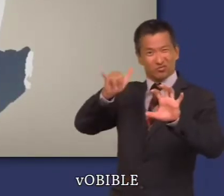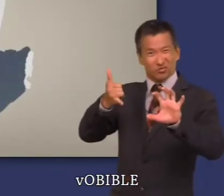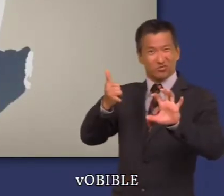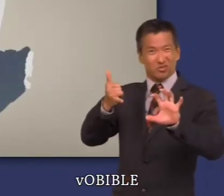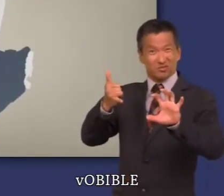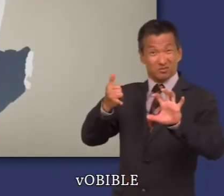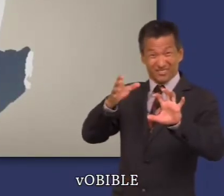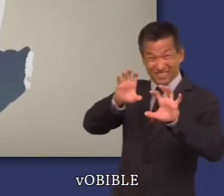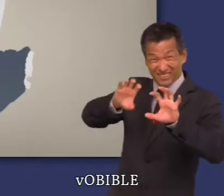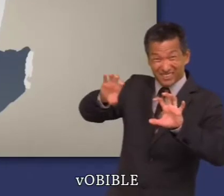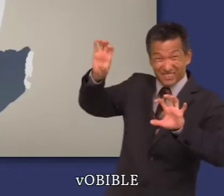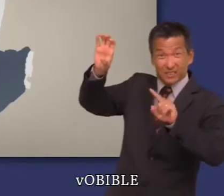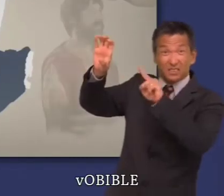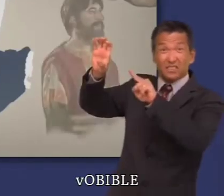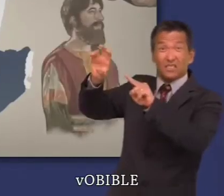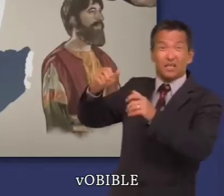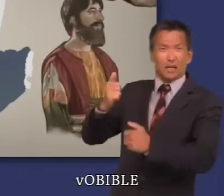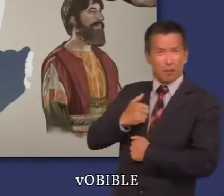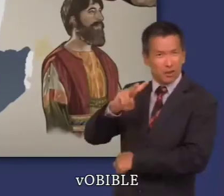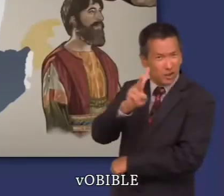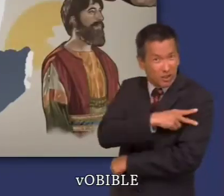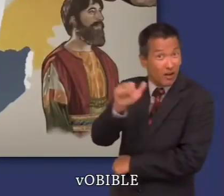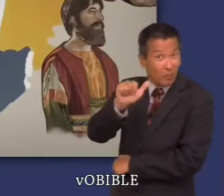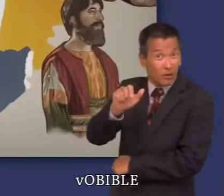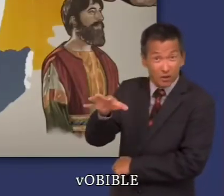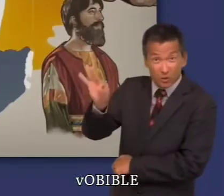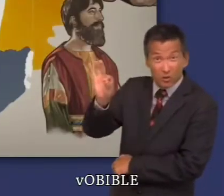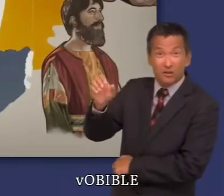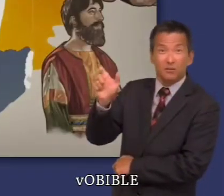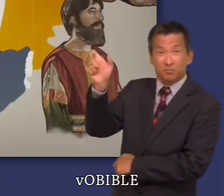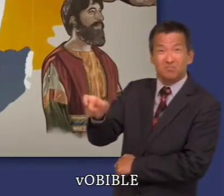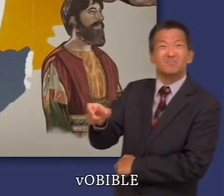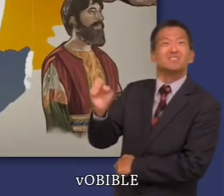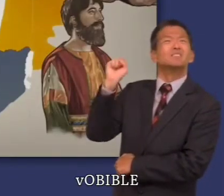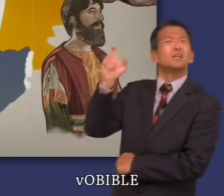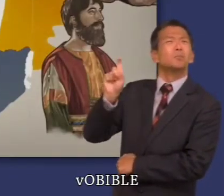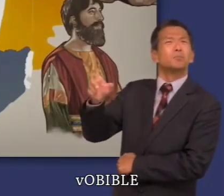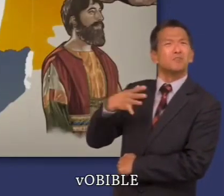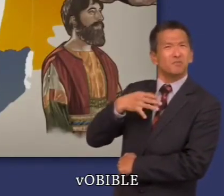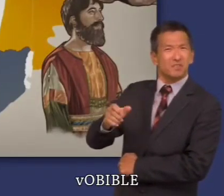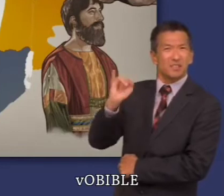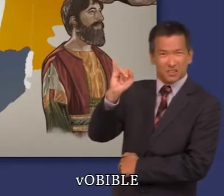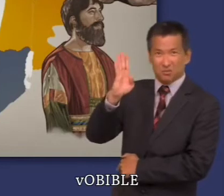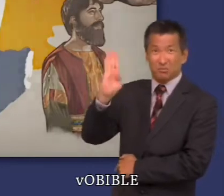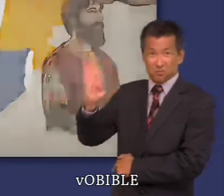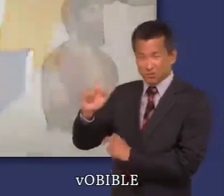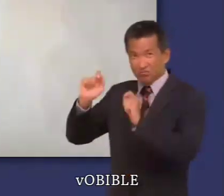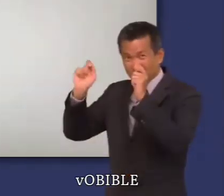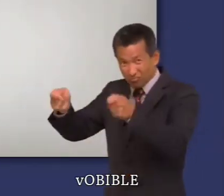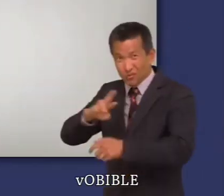Dans le même temps, Abner, le chef de l'armée de Saül, fait roi sur les autres tribus Ish-Bochet, fils de Saül.